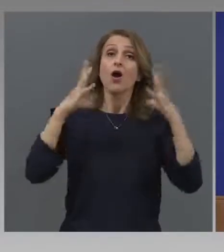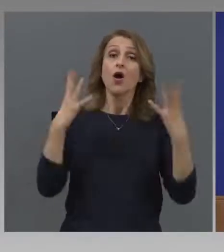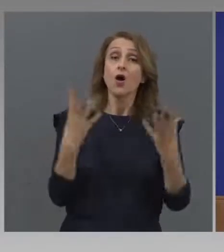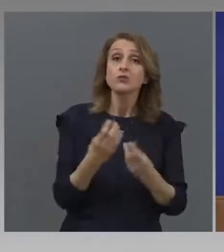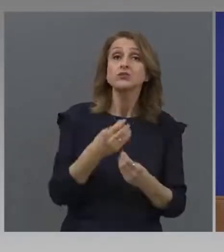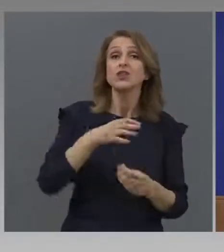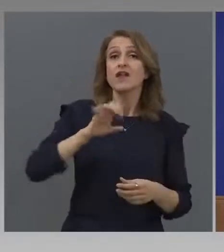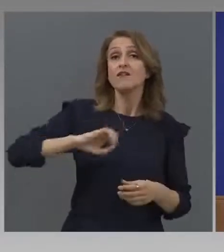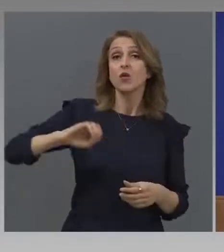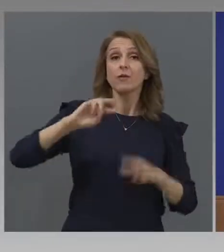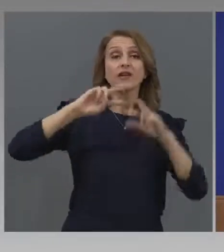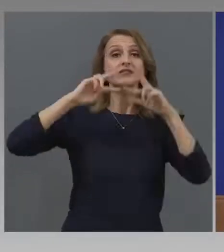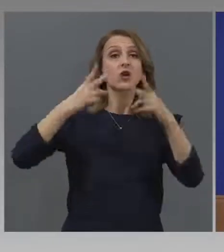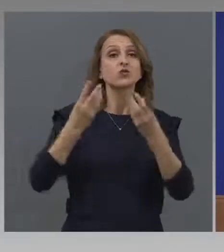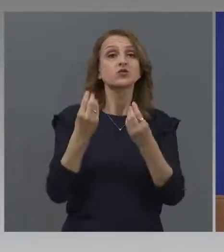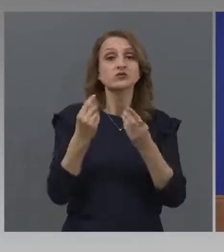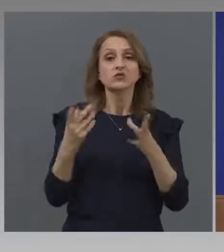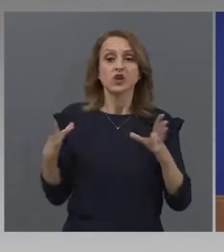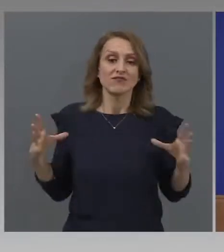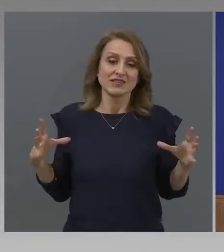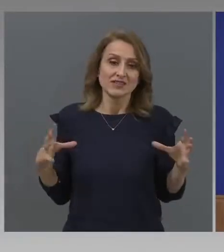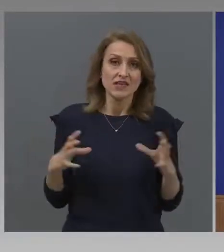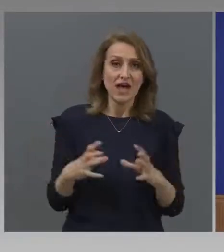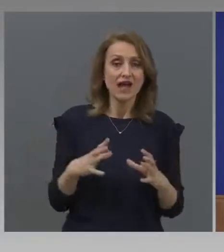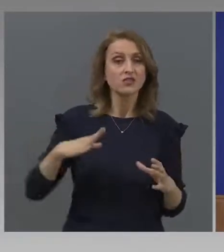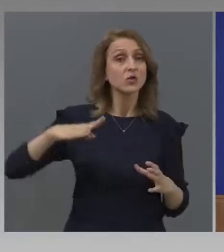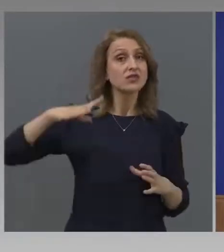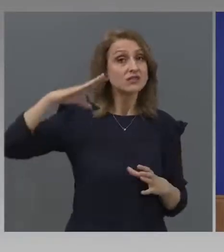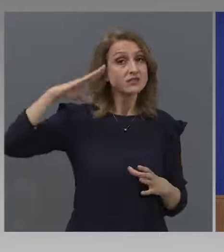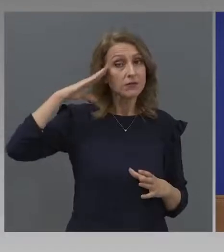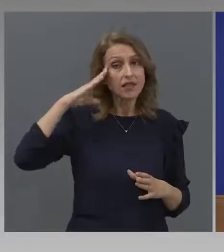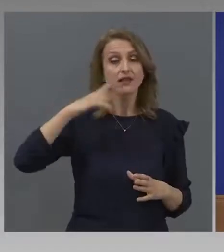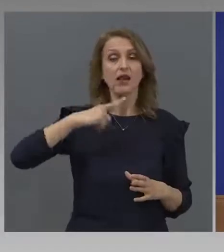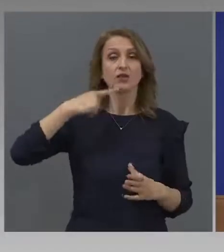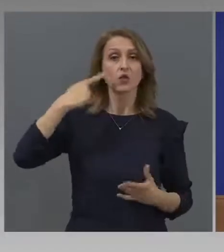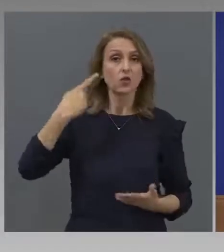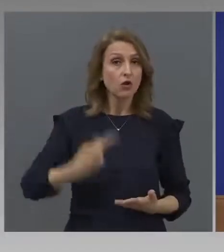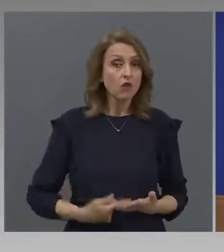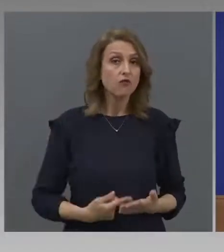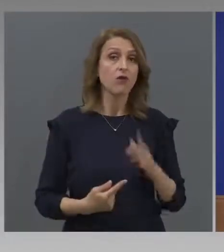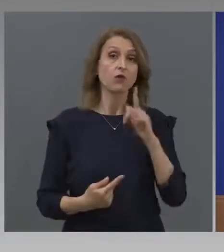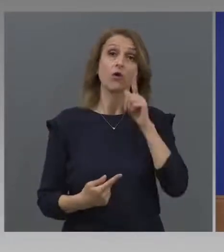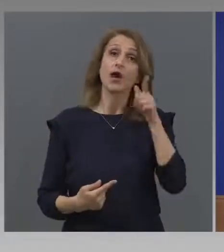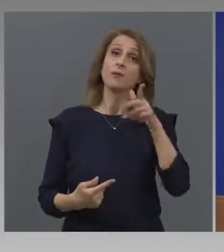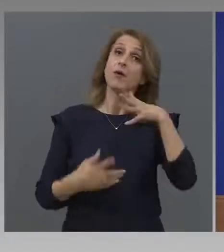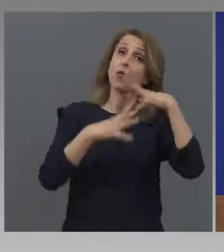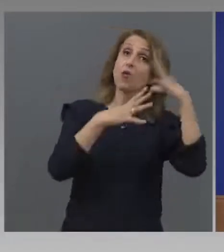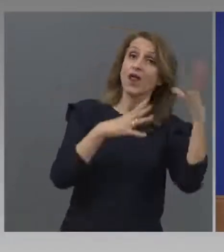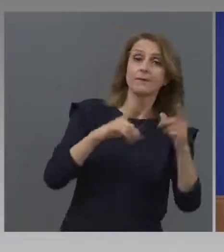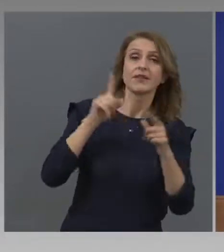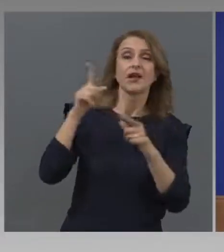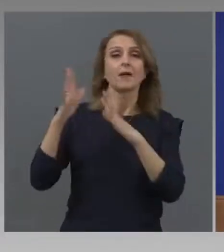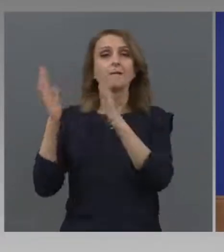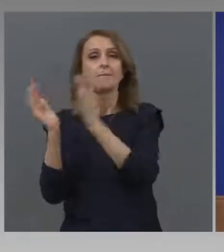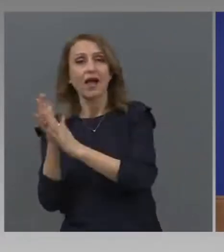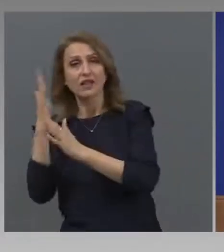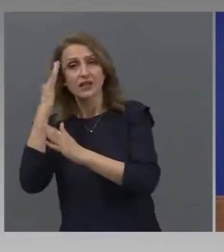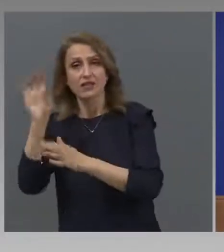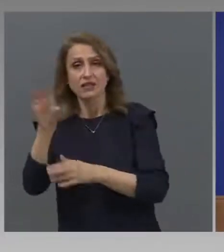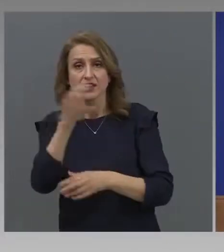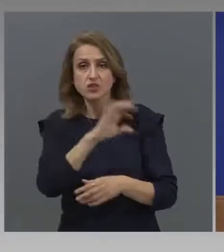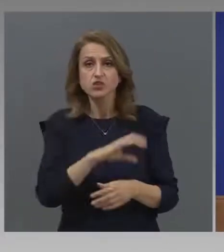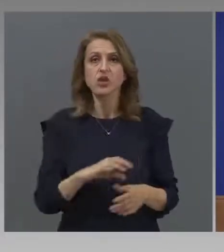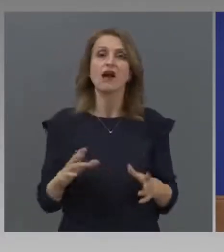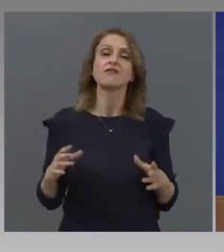Солидарно, заедно, дисциплинирано, отговорно и към големите, и към малките. Кохизионна политика,